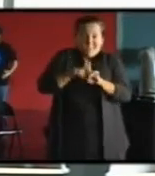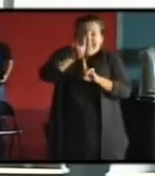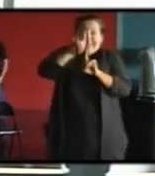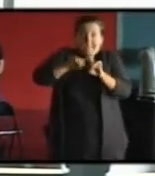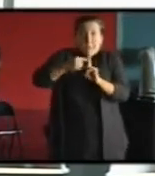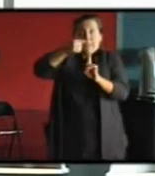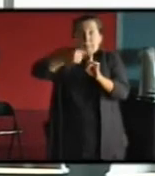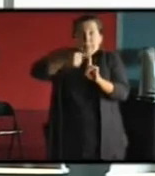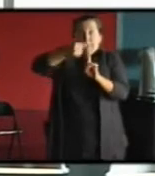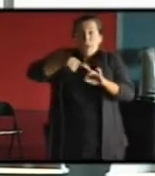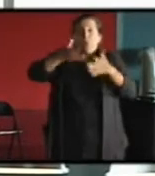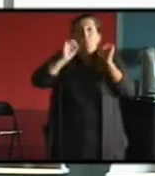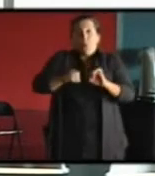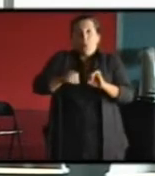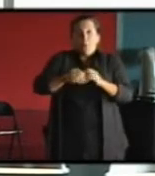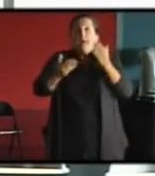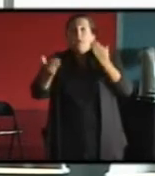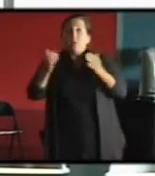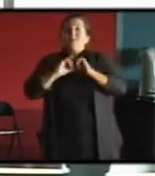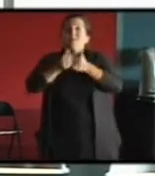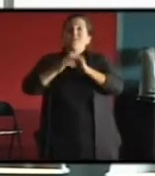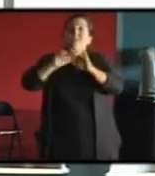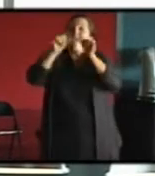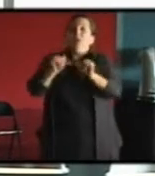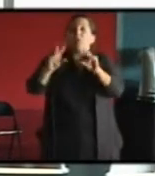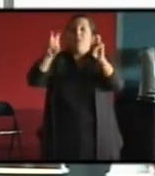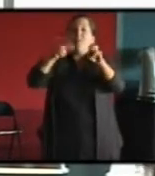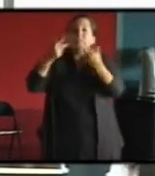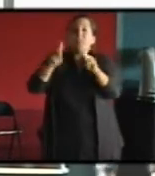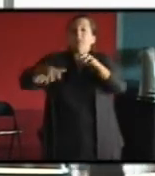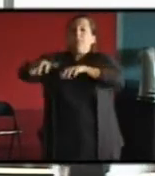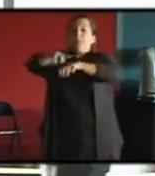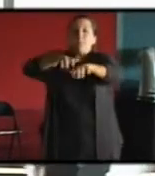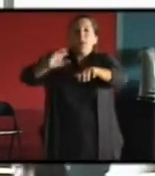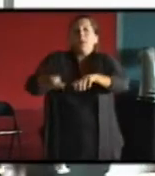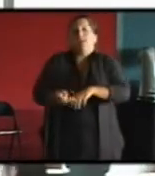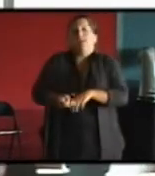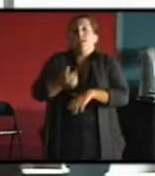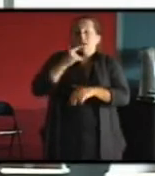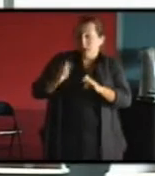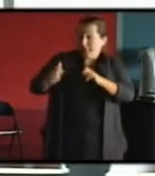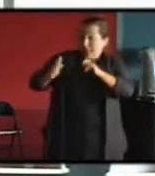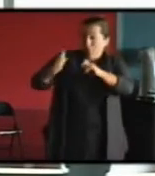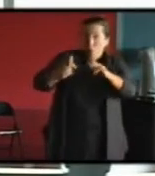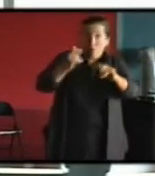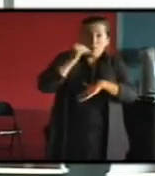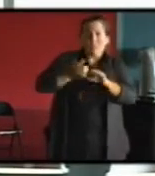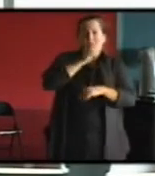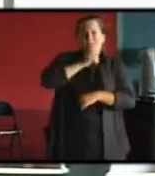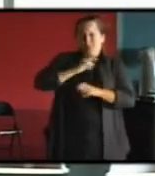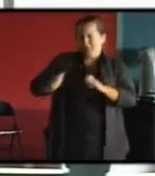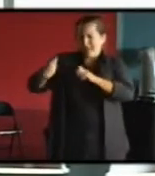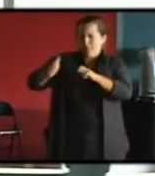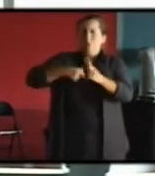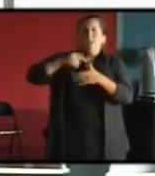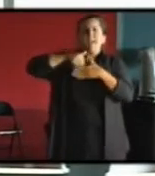on l'a confronté avec la forme urbaine et donc, avec le fait aussi que ces bâtiments, les bâtiments anciens sont